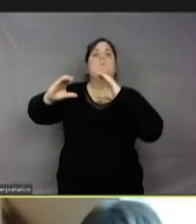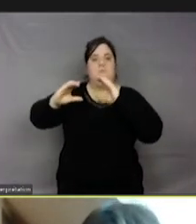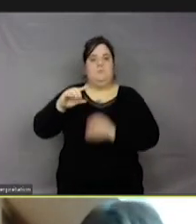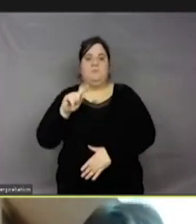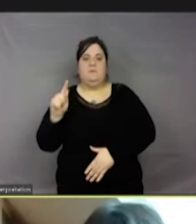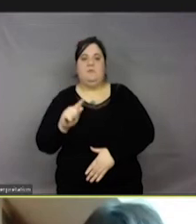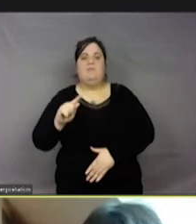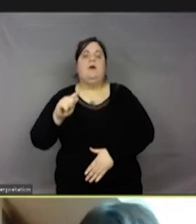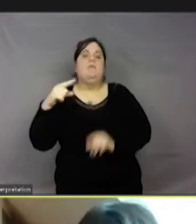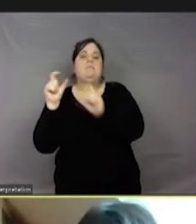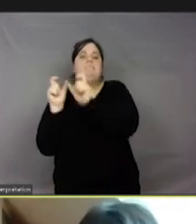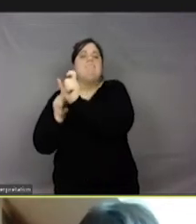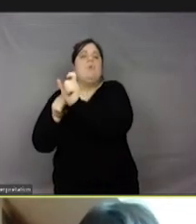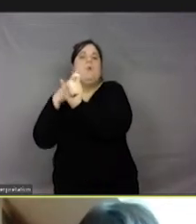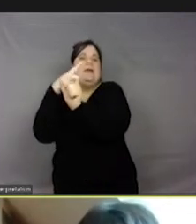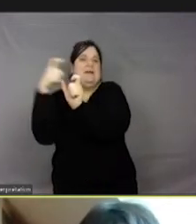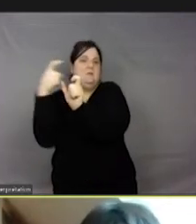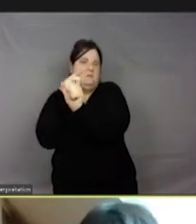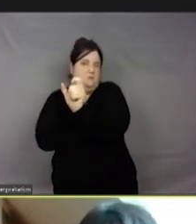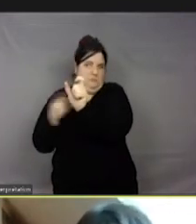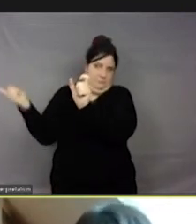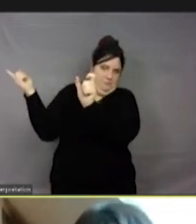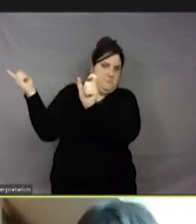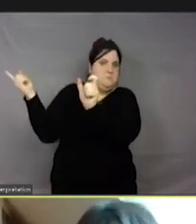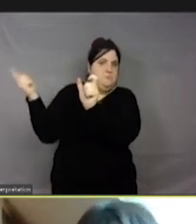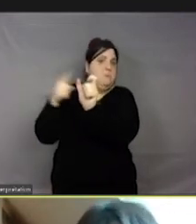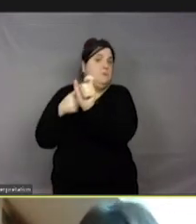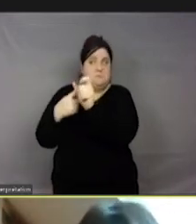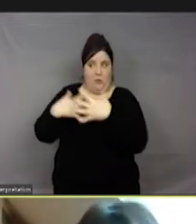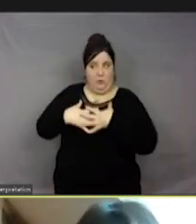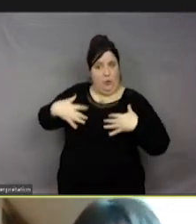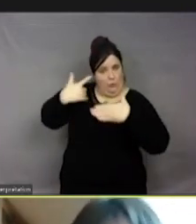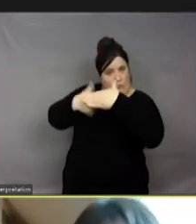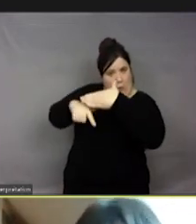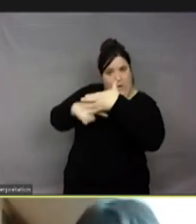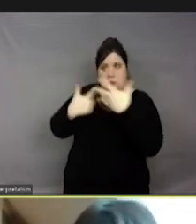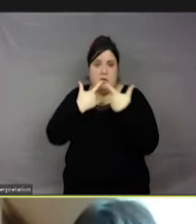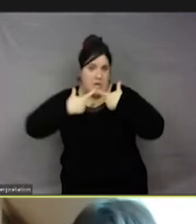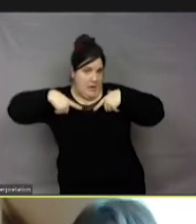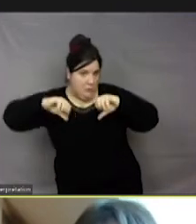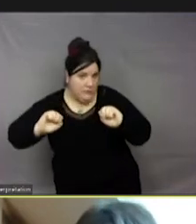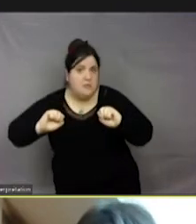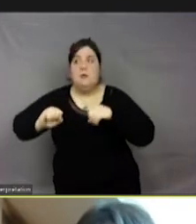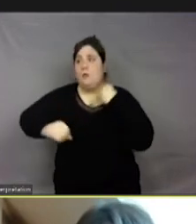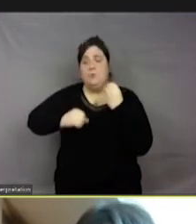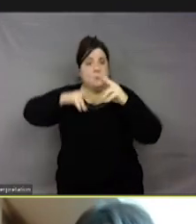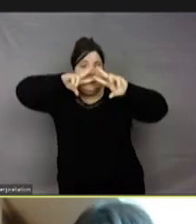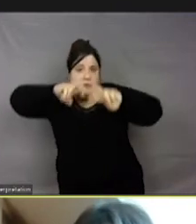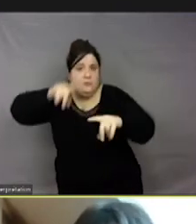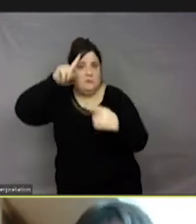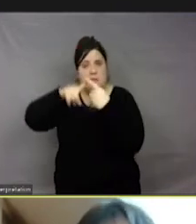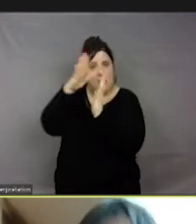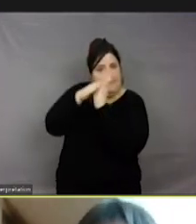C'est un champ du savoir des sciences du langage. Ça relève de la linguistique, de la sémiotique. Donc en fait, c'est de la